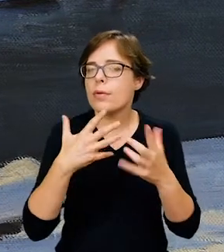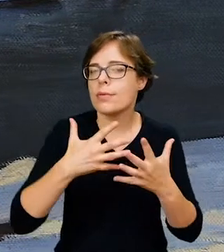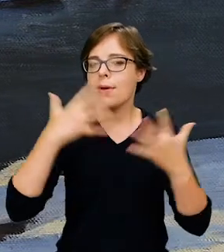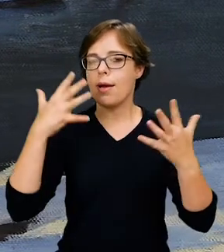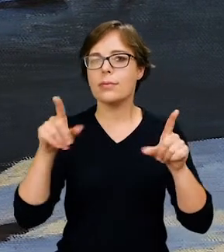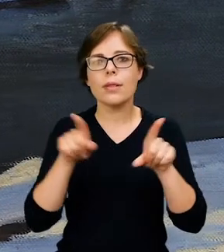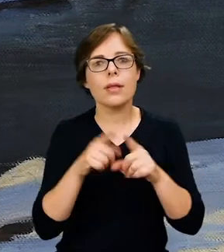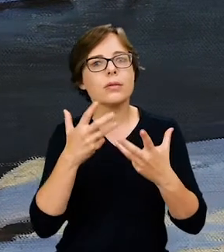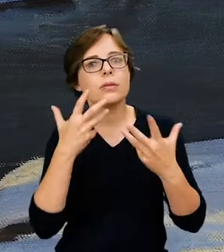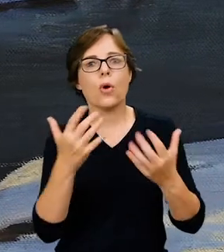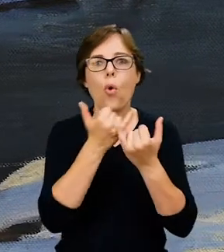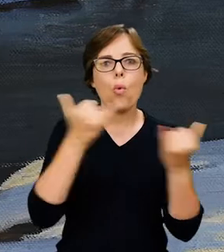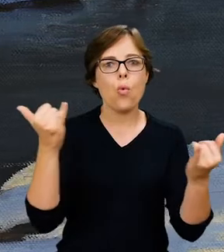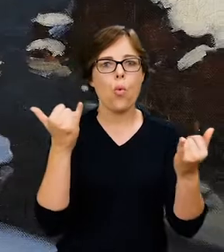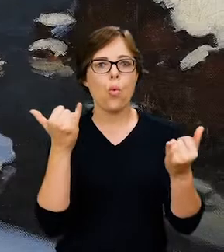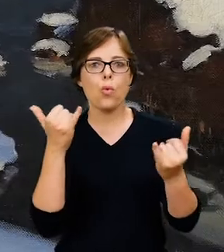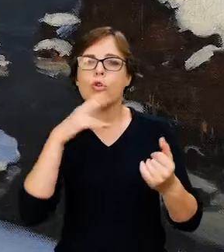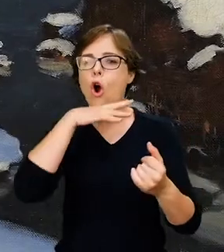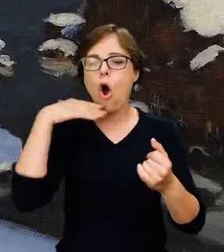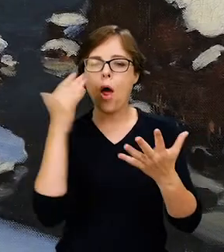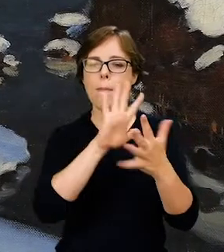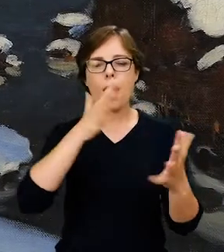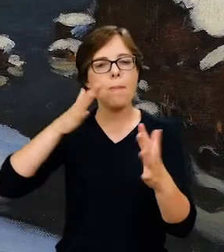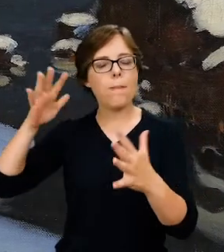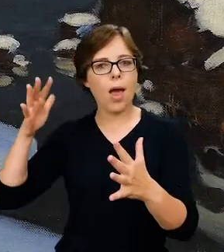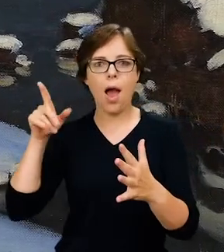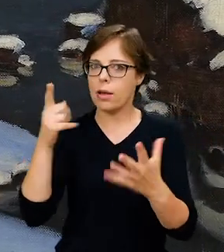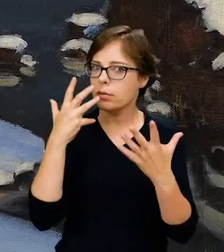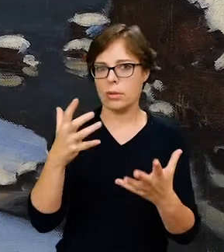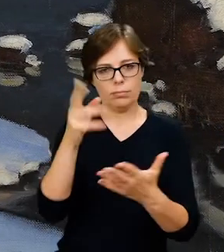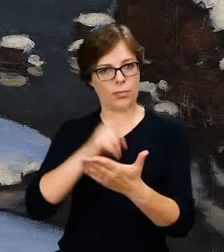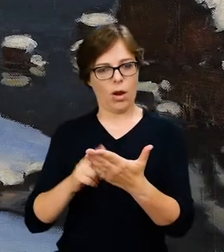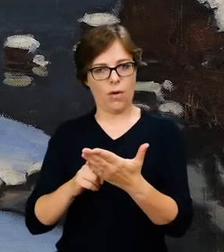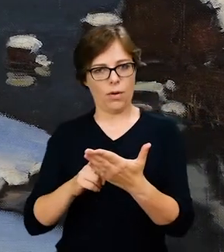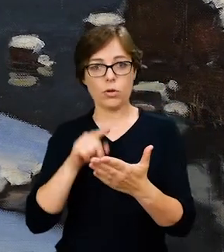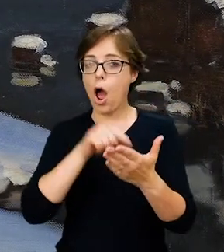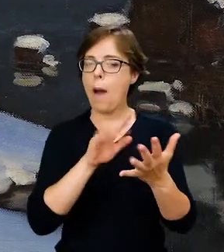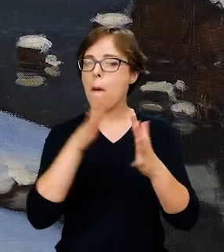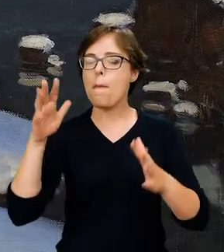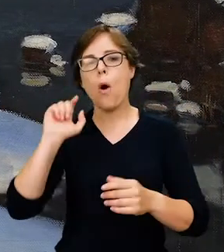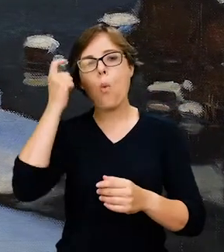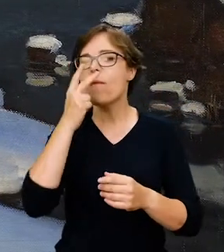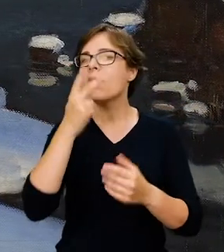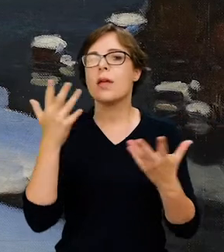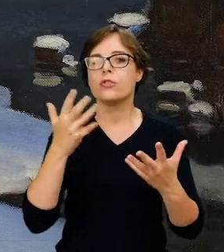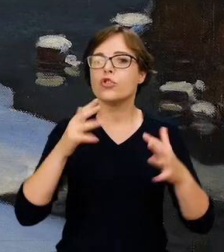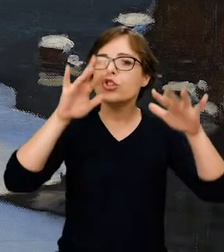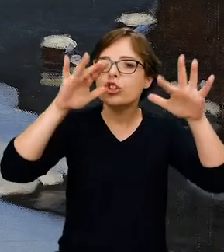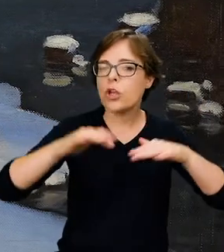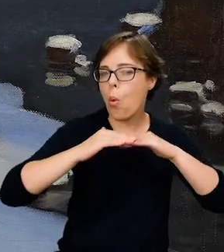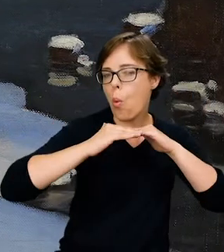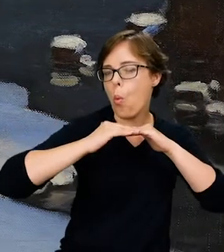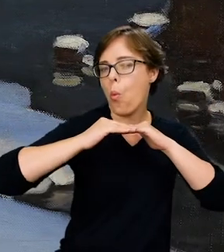refleksów barwnych, połyskujących zwłaszcza na szerokich połaciach śnieżnej